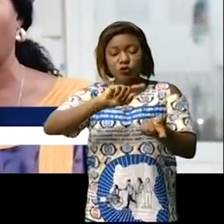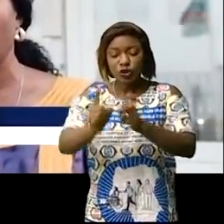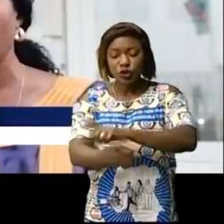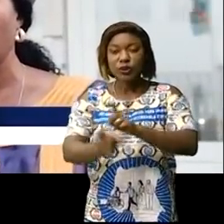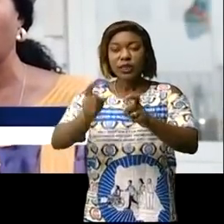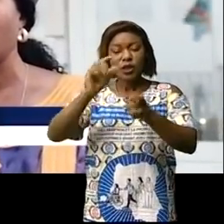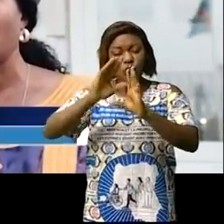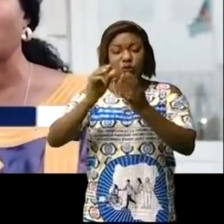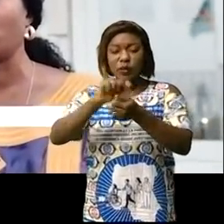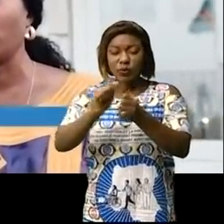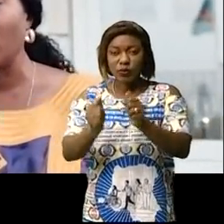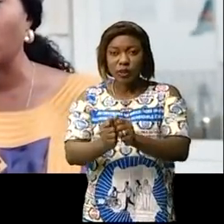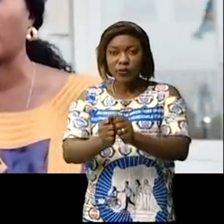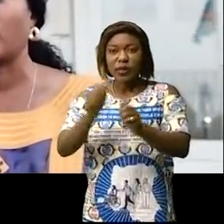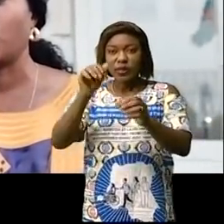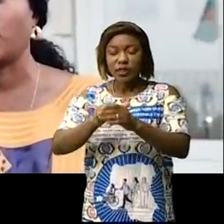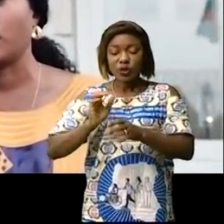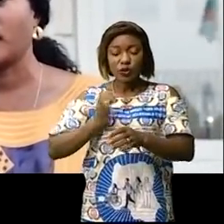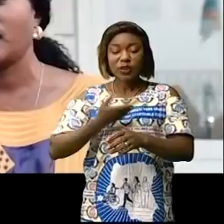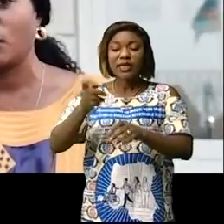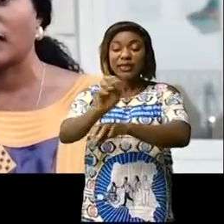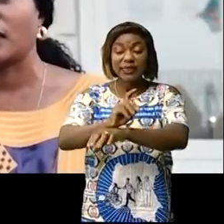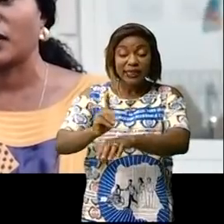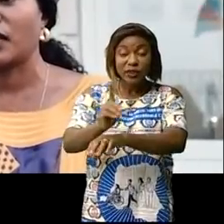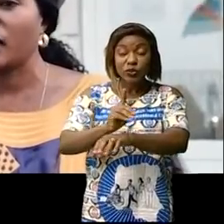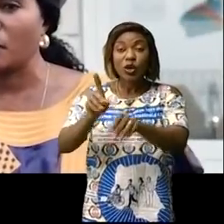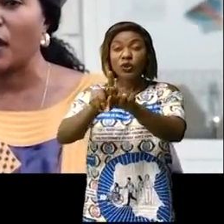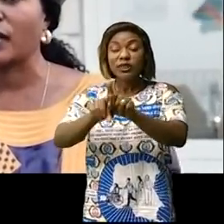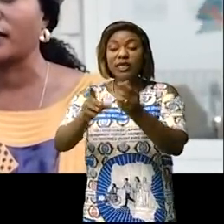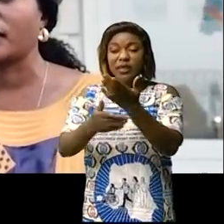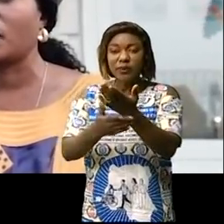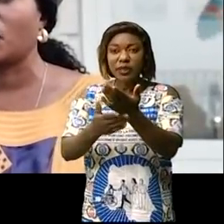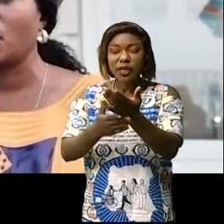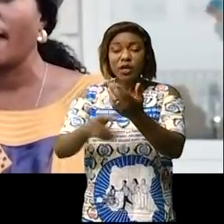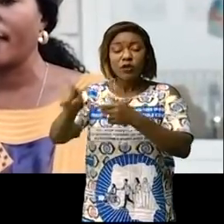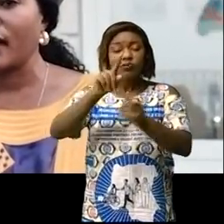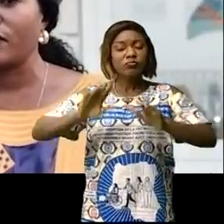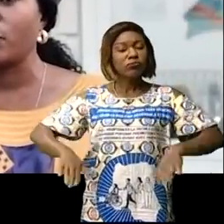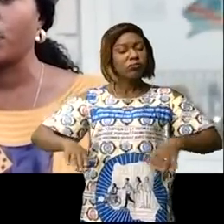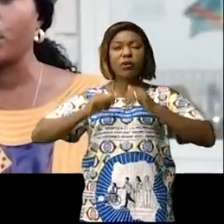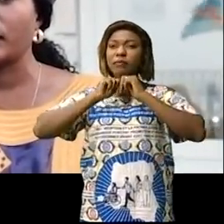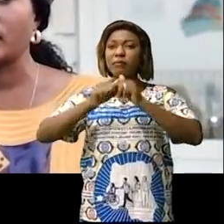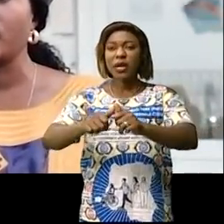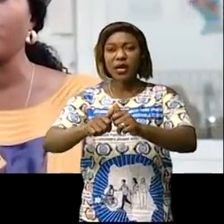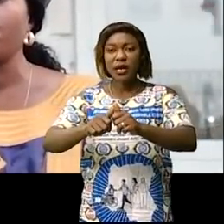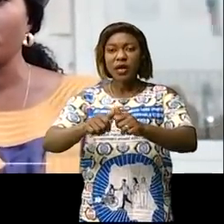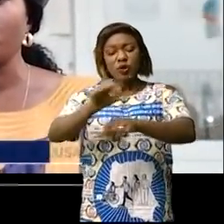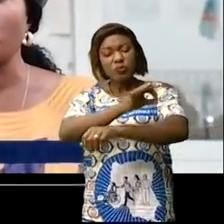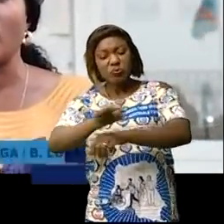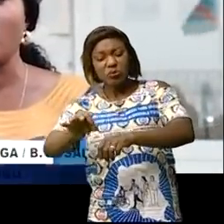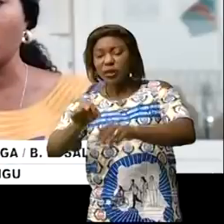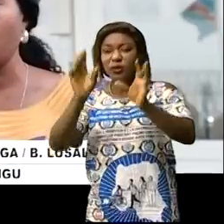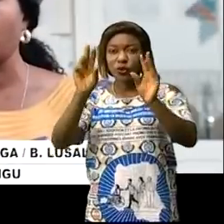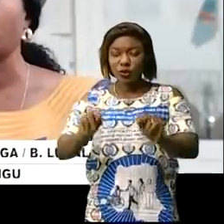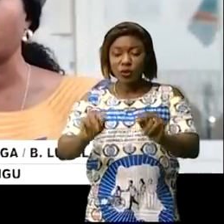tant soit peu la situation de nos territoires aussi. Il nous a demandé de ne pas rester seulement dans la vie d'écolosie, mais